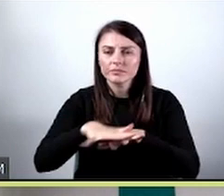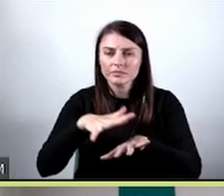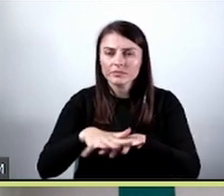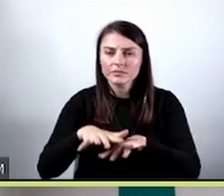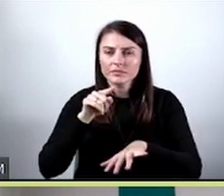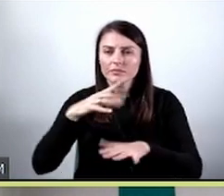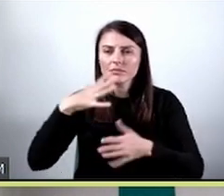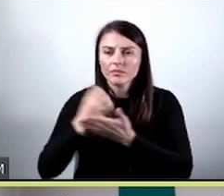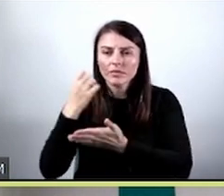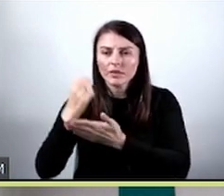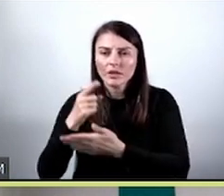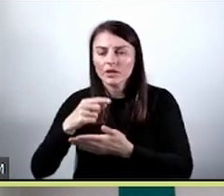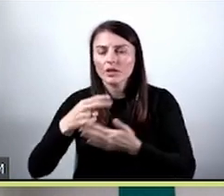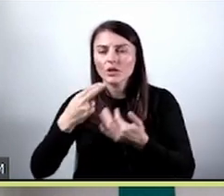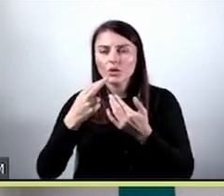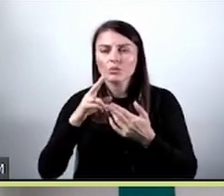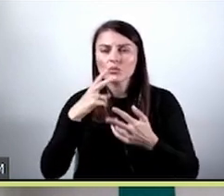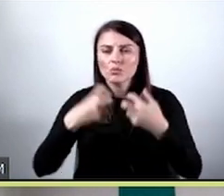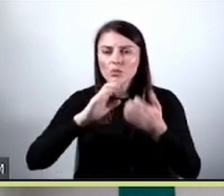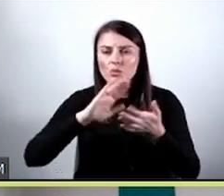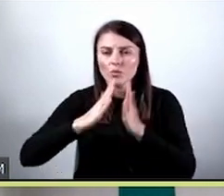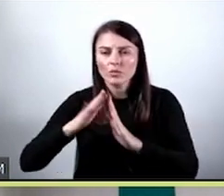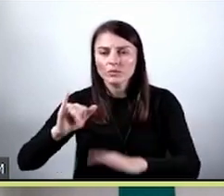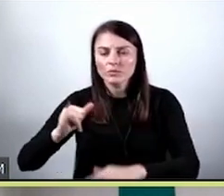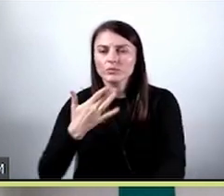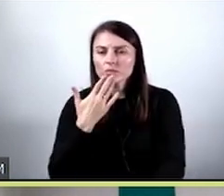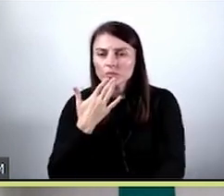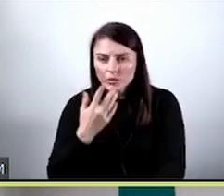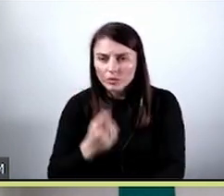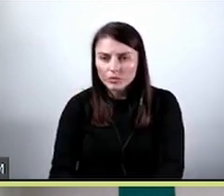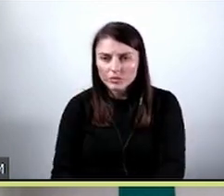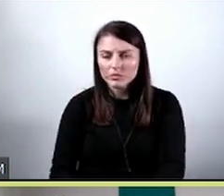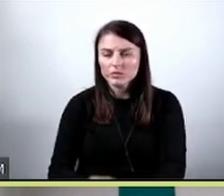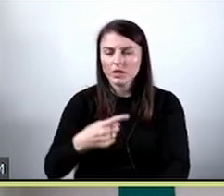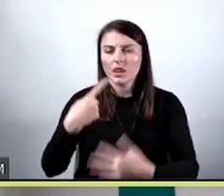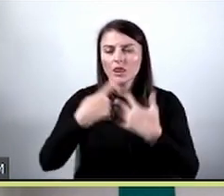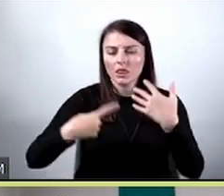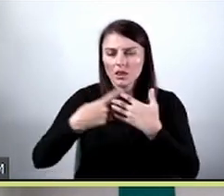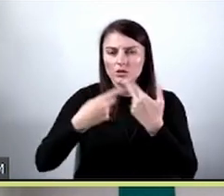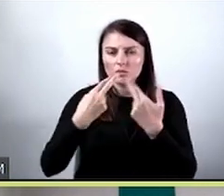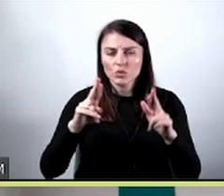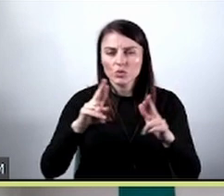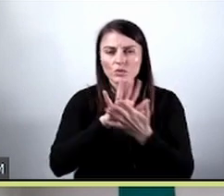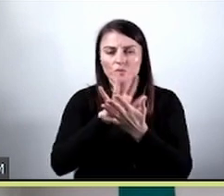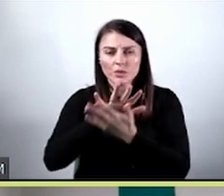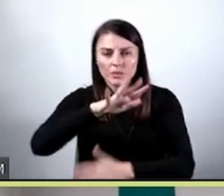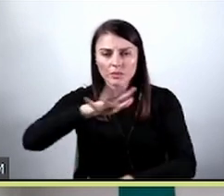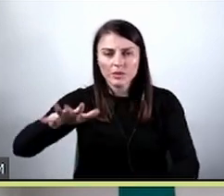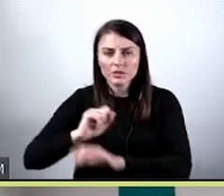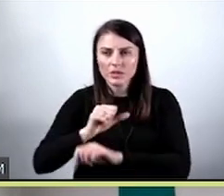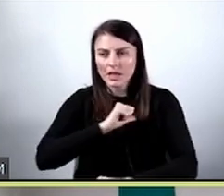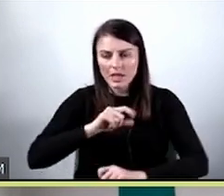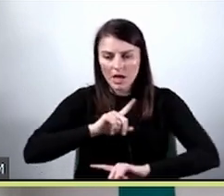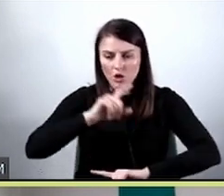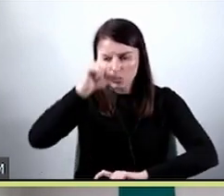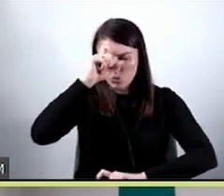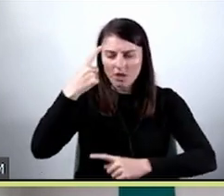decyzje ze względu na ich złożoność. Tak jak tutaj wspomniałam właśnie, liczbo parametrów, która przekracza jakby możliwości ludzkiej analizy.